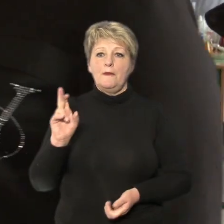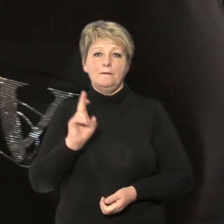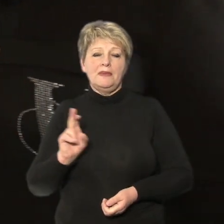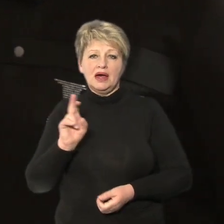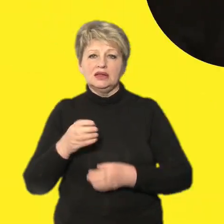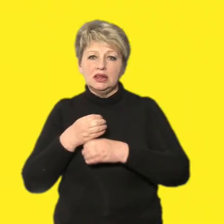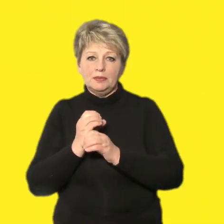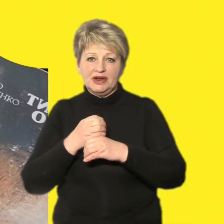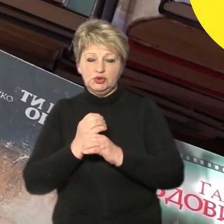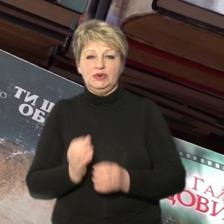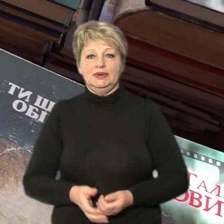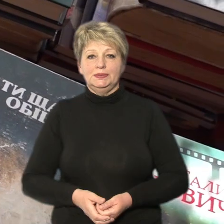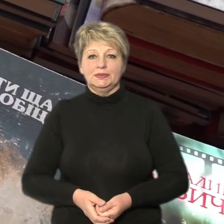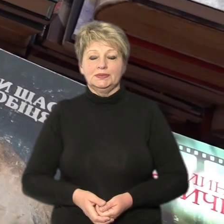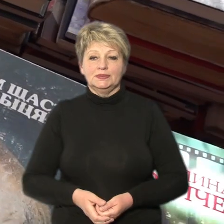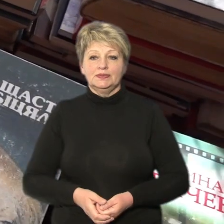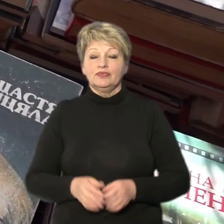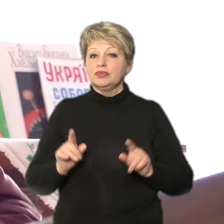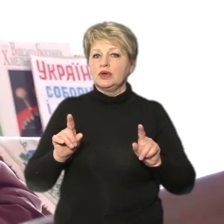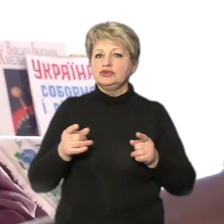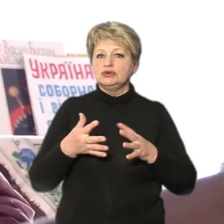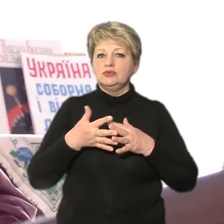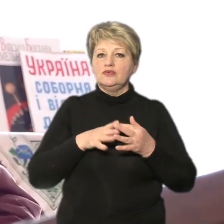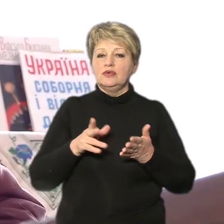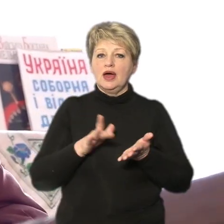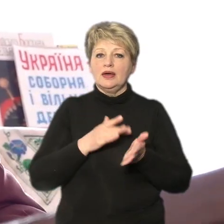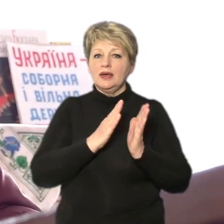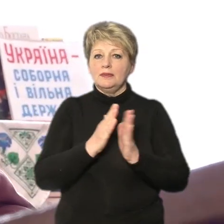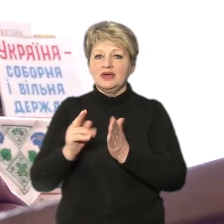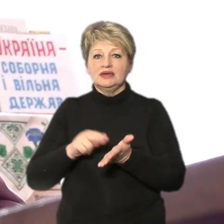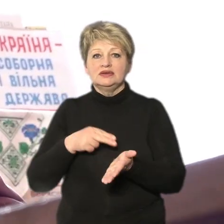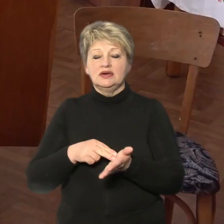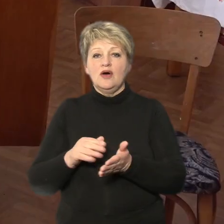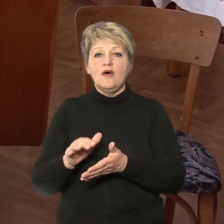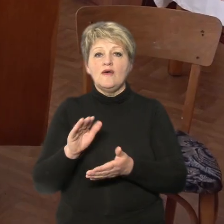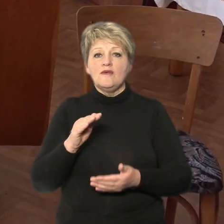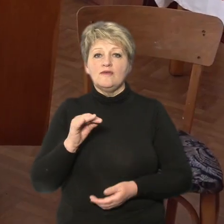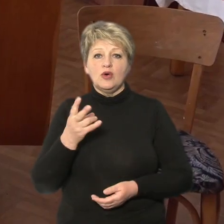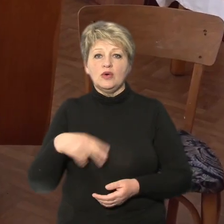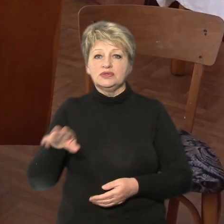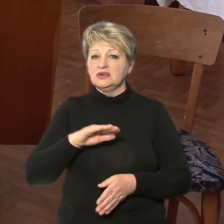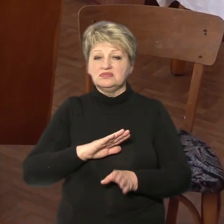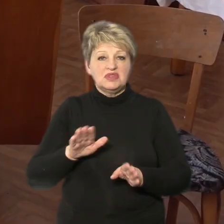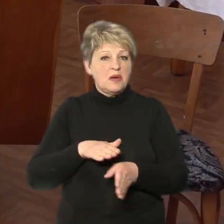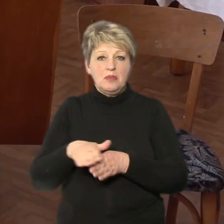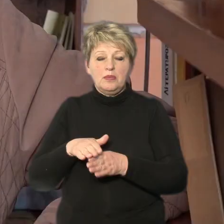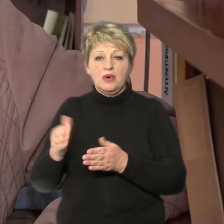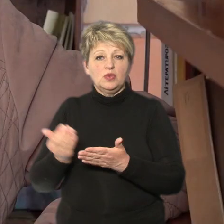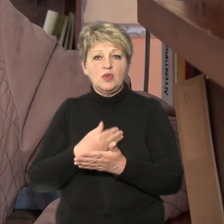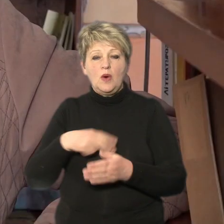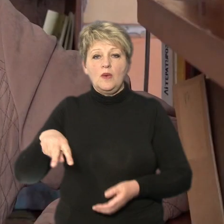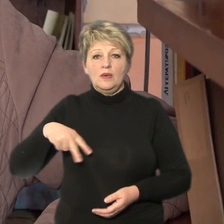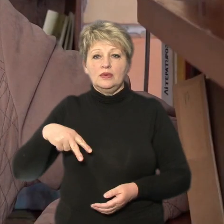лабораторія. Чому в сільській бібліотеці Чоркащини фонди не поповнюються сучасною літературою?